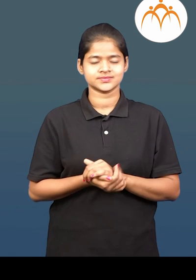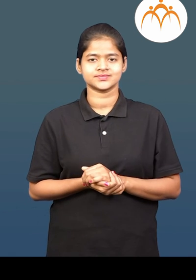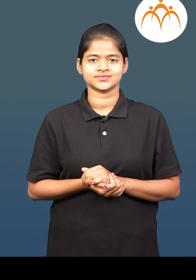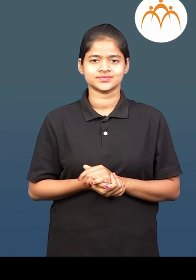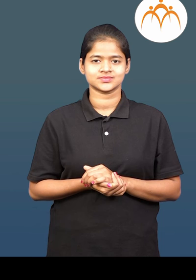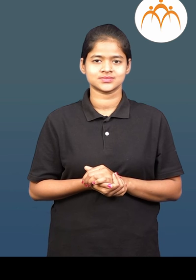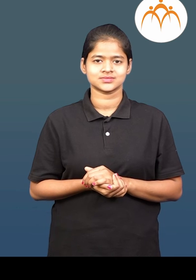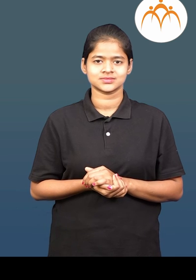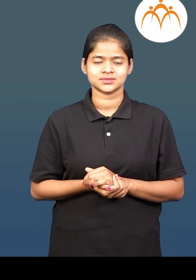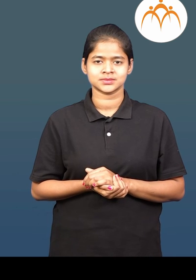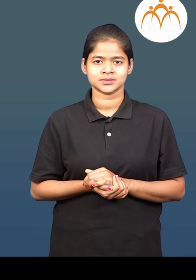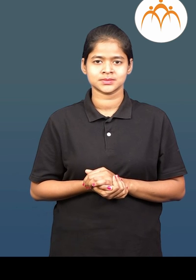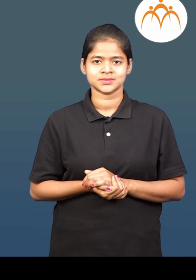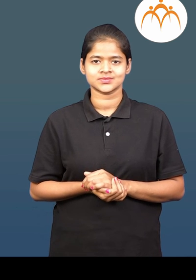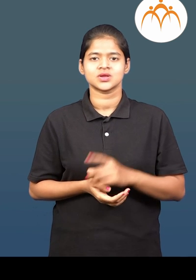प्यूळी